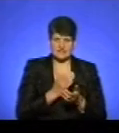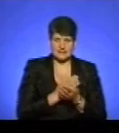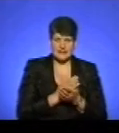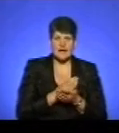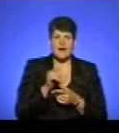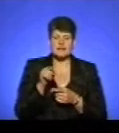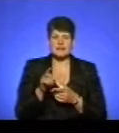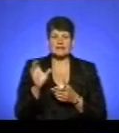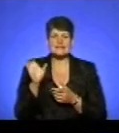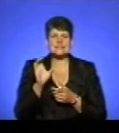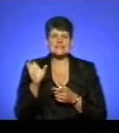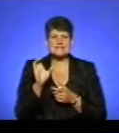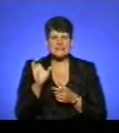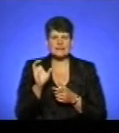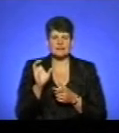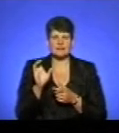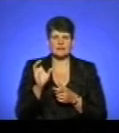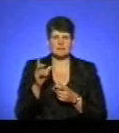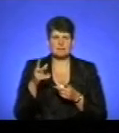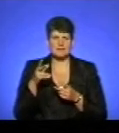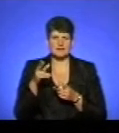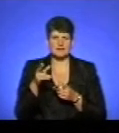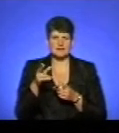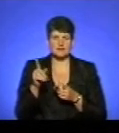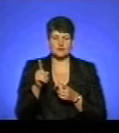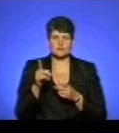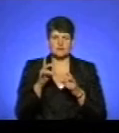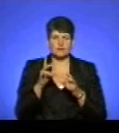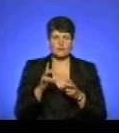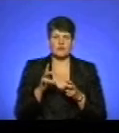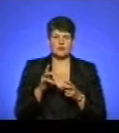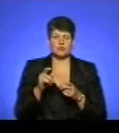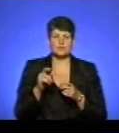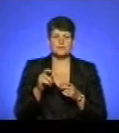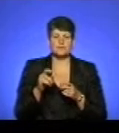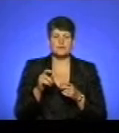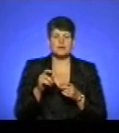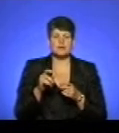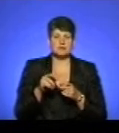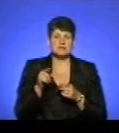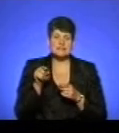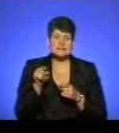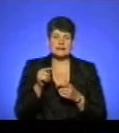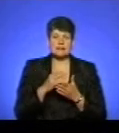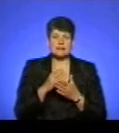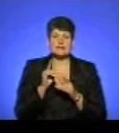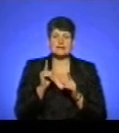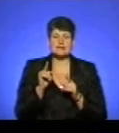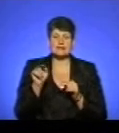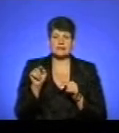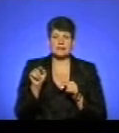бірки, які мають сині, такі трошки вони підрізані, щоб тварину не травмувало і вушко, то вони є тільки